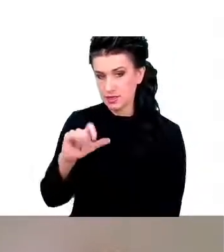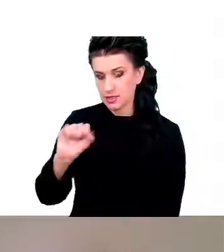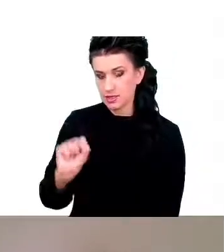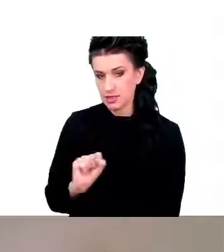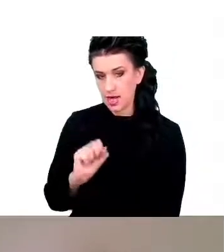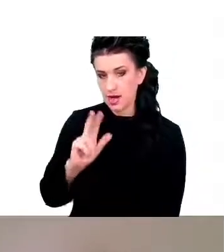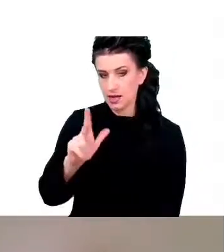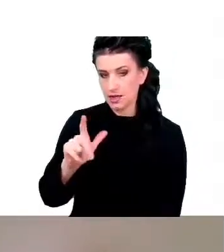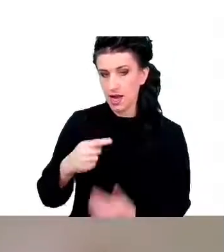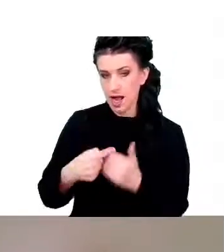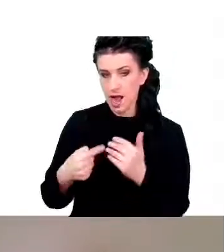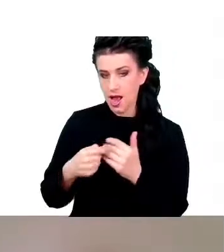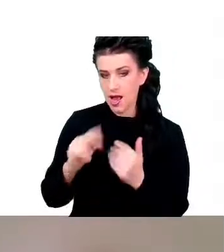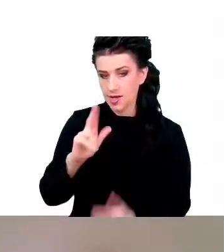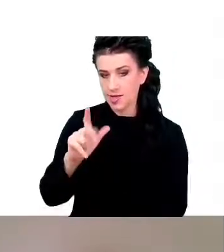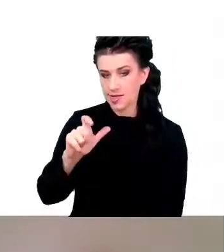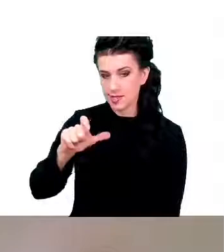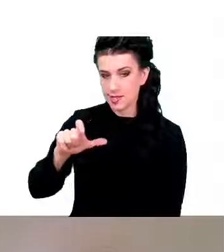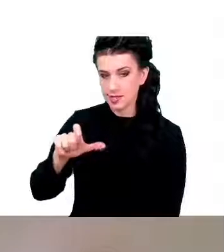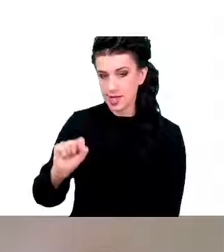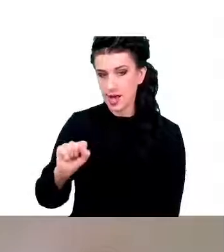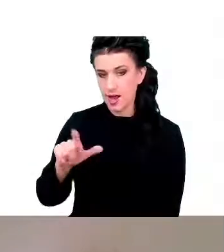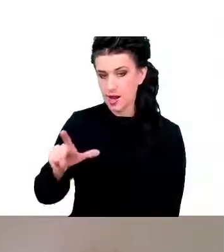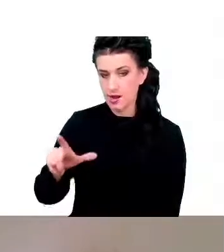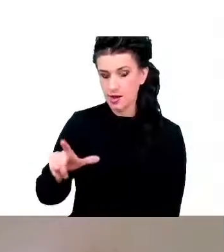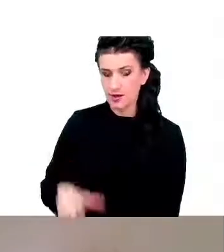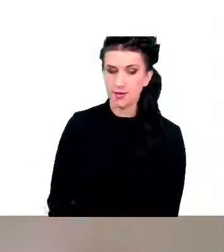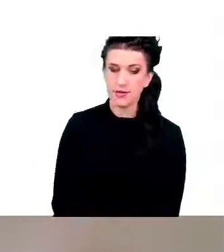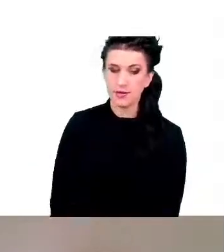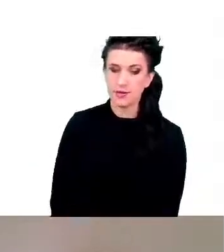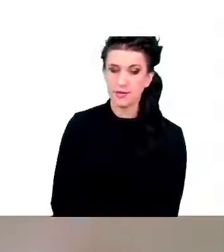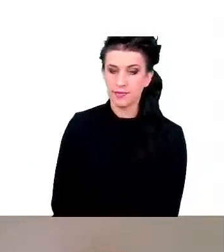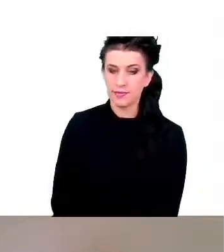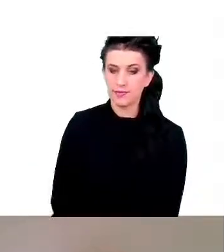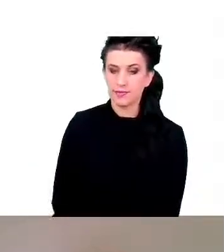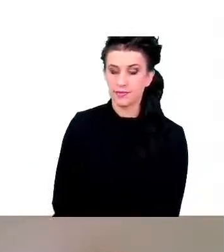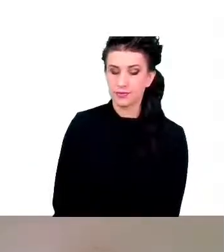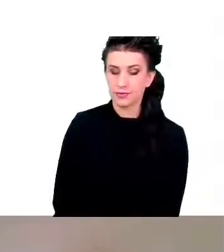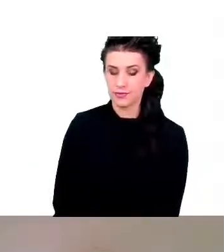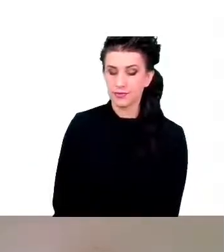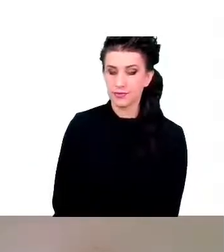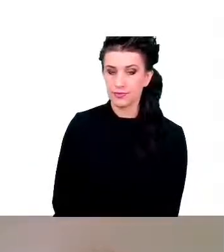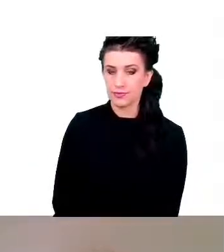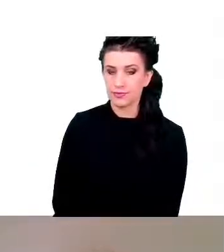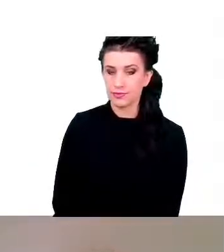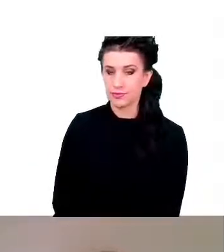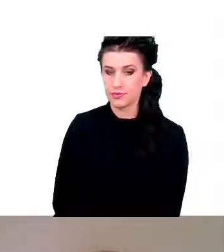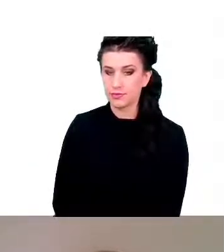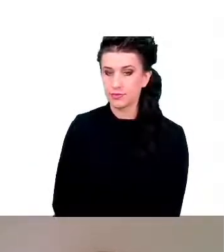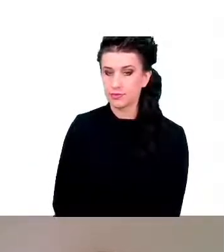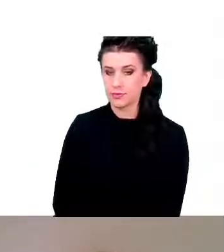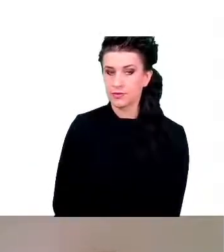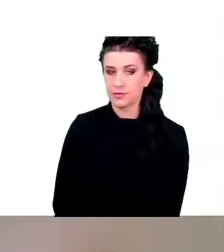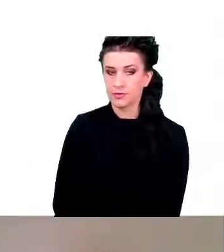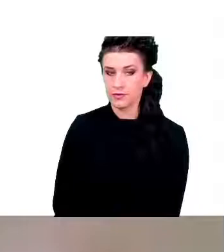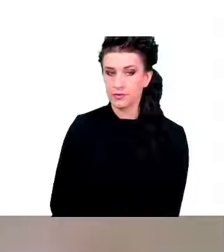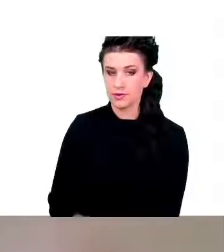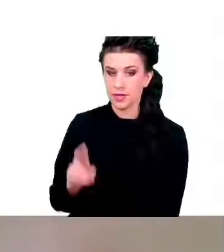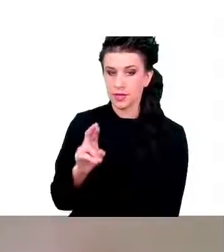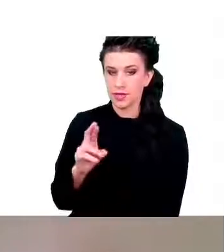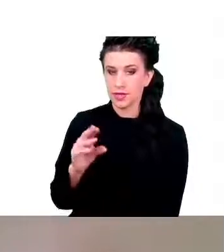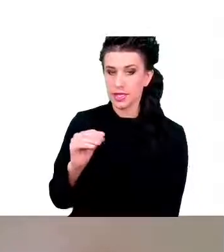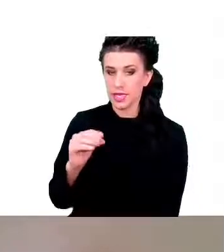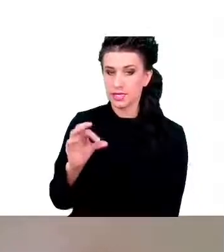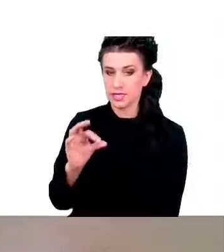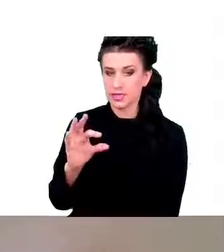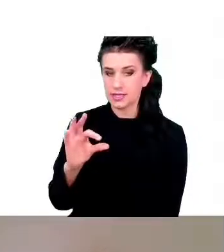ten termin. Restrykcja kaloryczna, te, którzy nie wiedzą, co to jest,